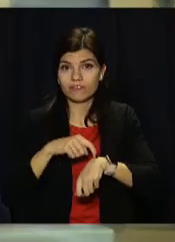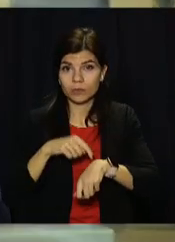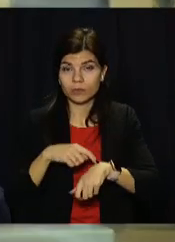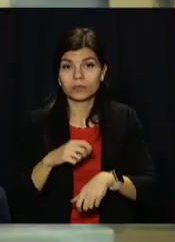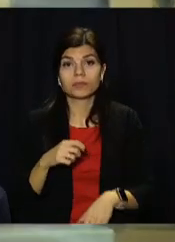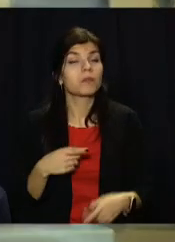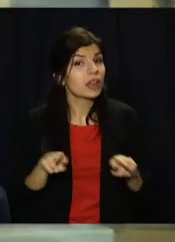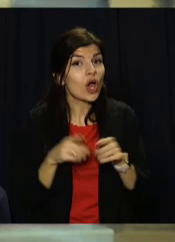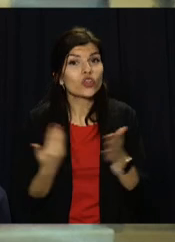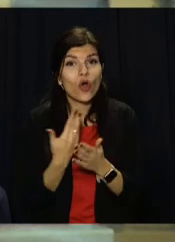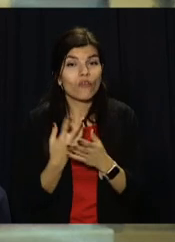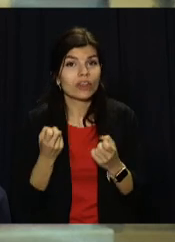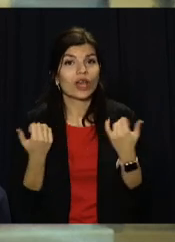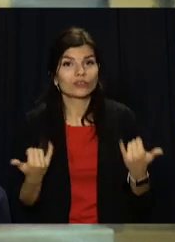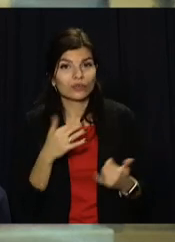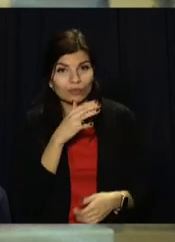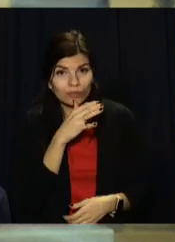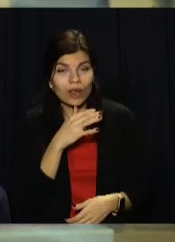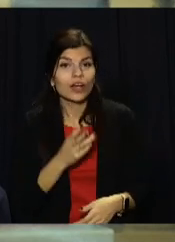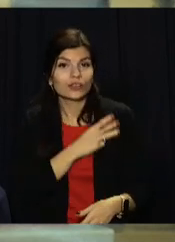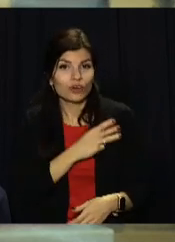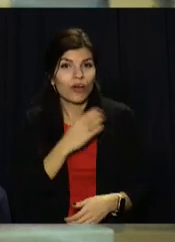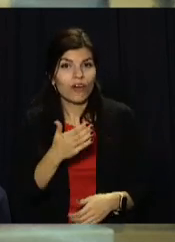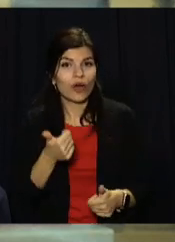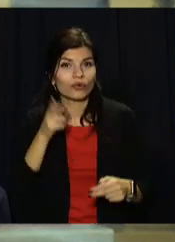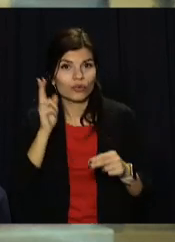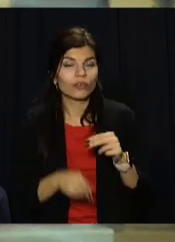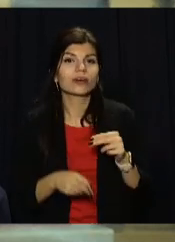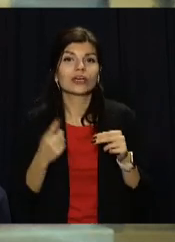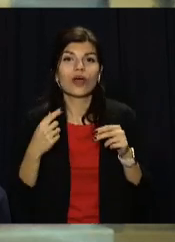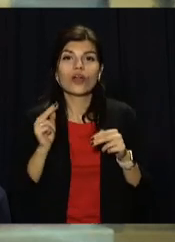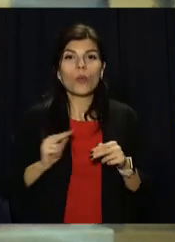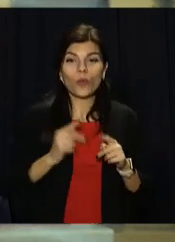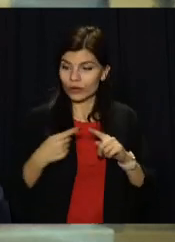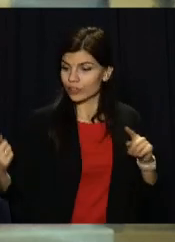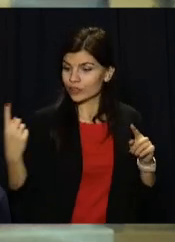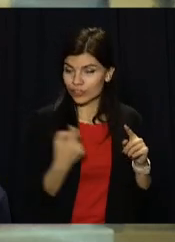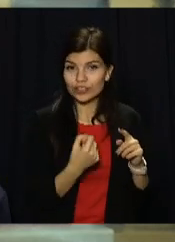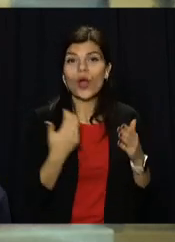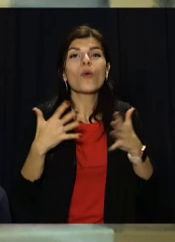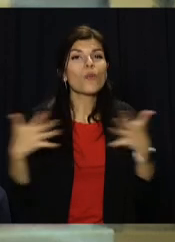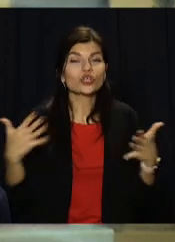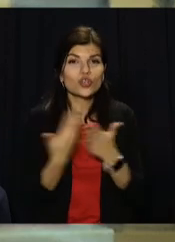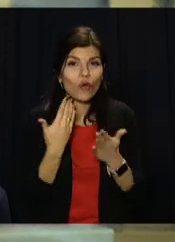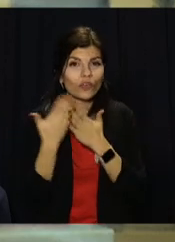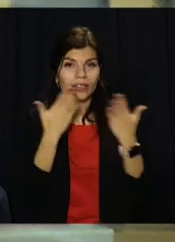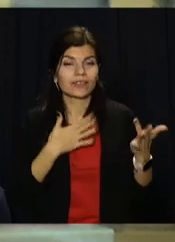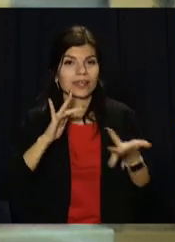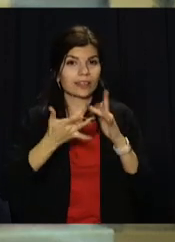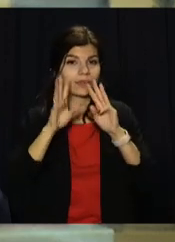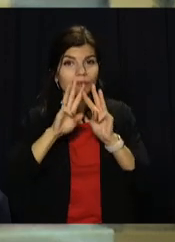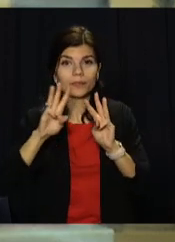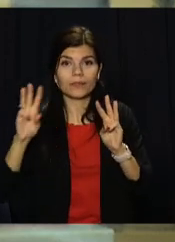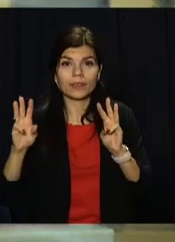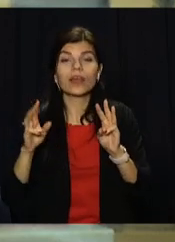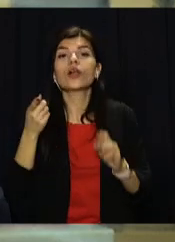Такими були новини на цю годину. Вважаю вам вдалого завершення робочого тижня. Більше новин читайте на нашому сайті opentv